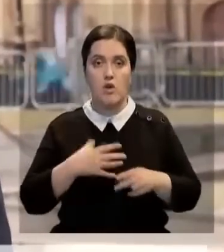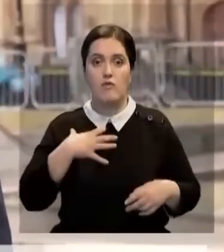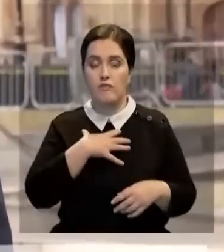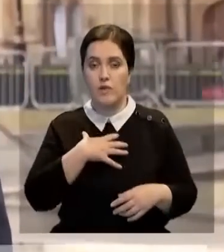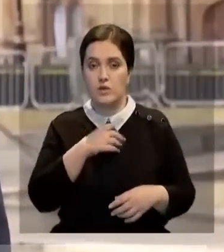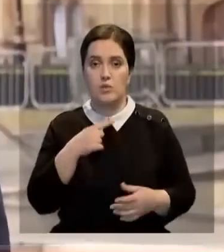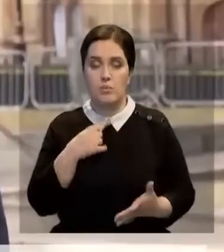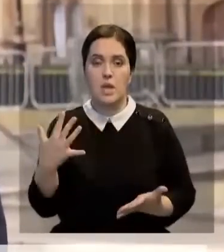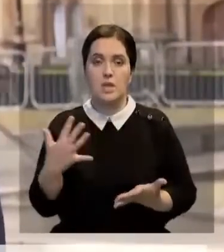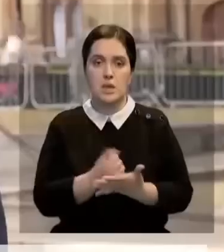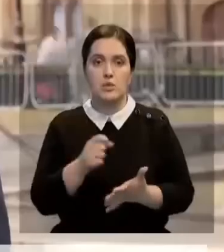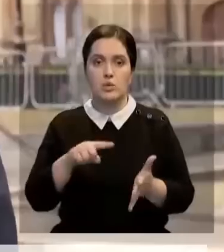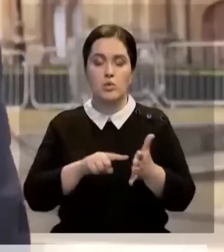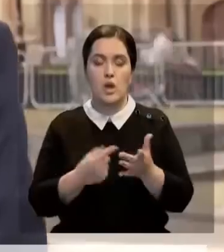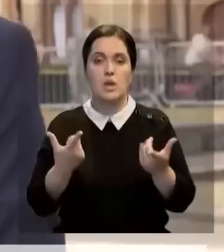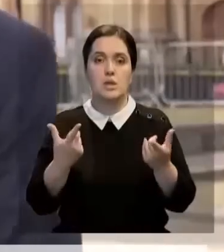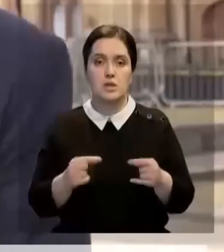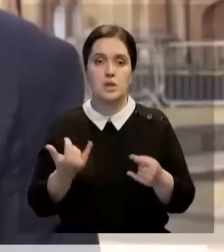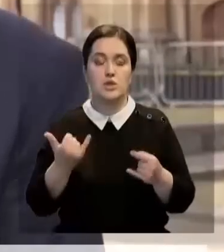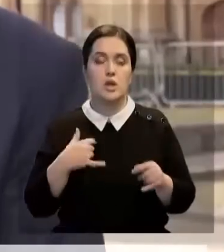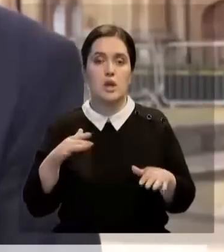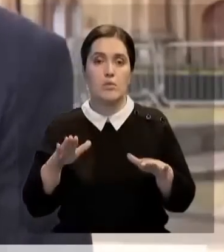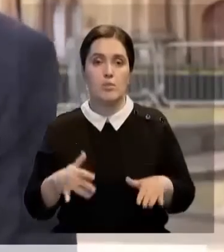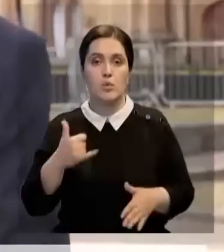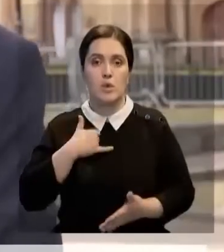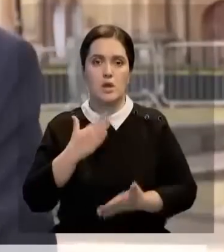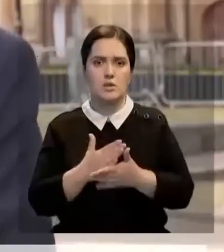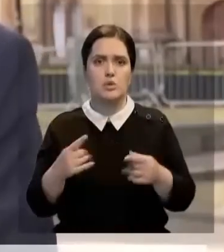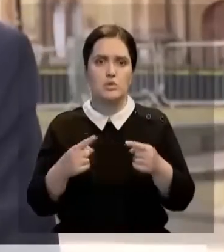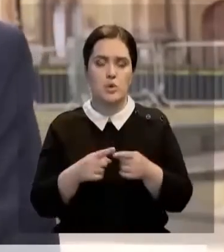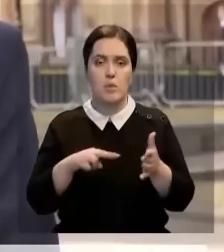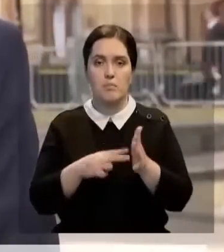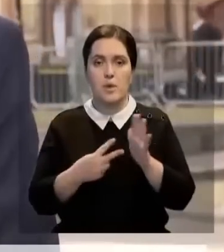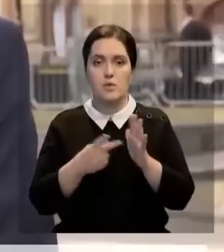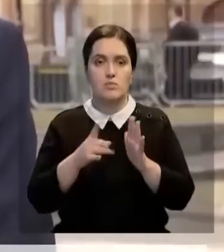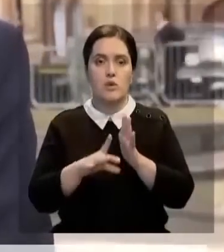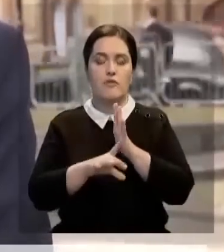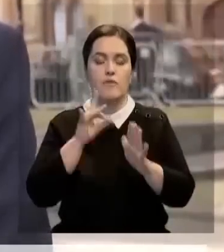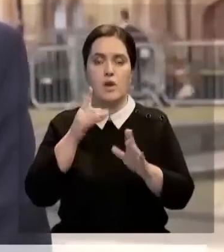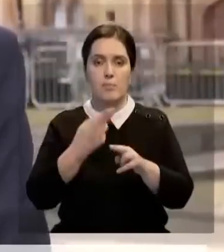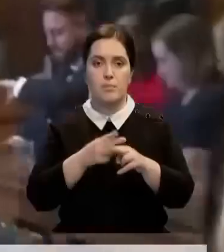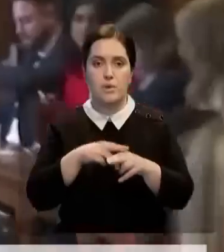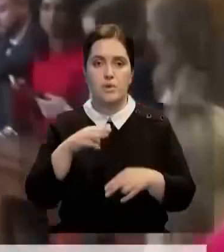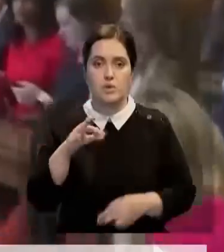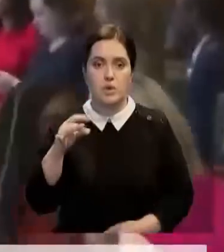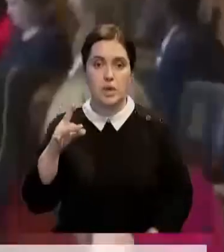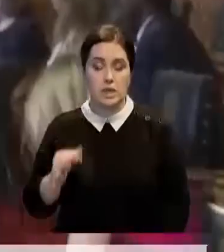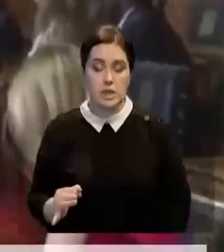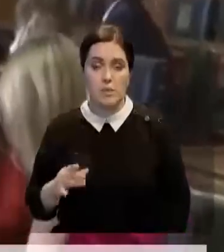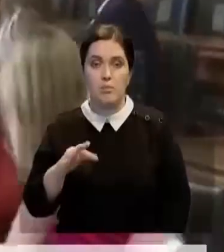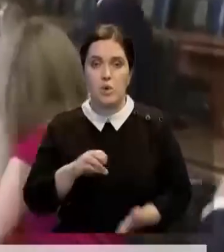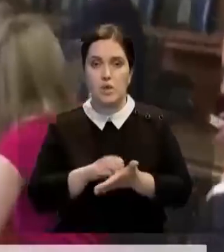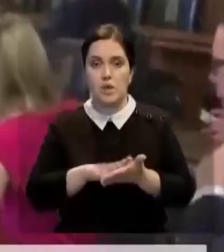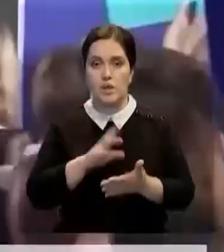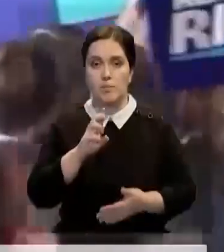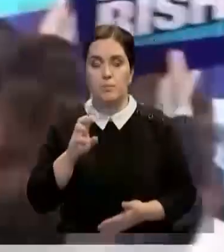то, что мы достигли той точки, где сейчас находимся. И у нас есть чёткий план, чтобы выбрать лидера партии Тори. По данным BBC,